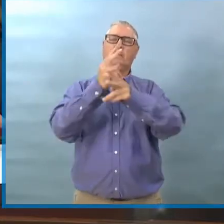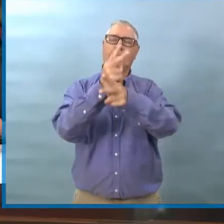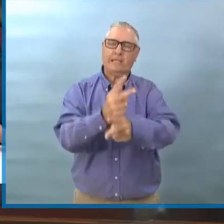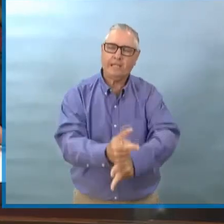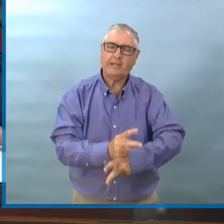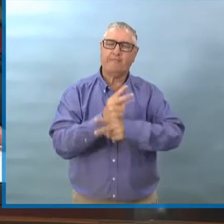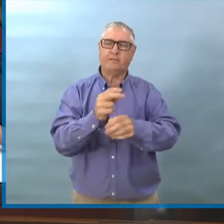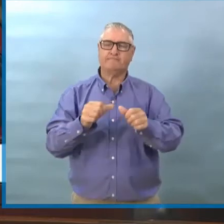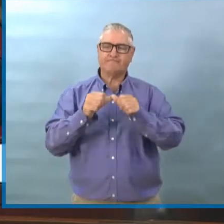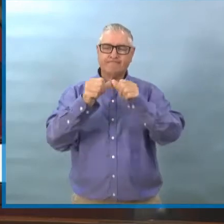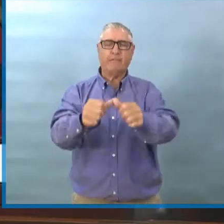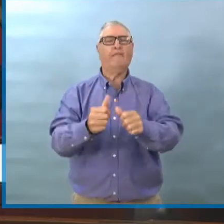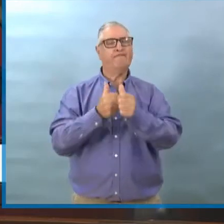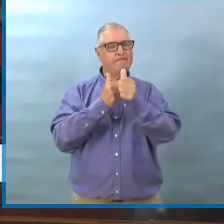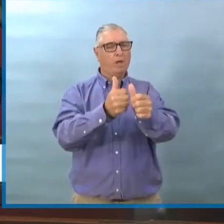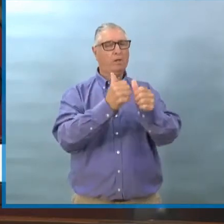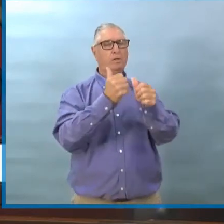communauté.